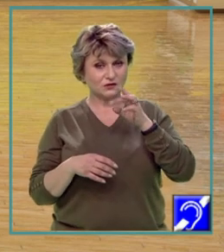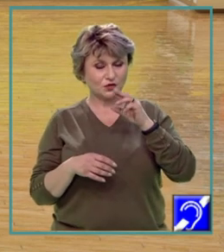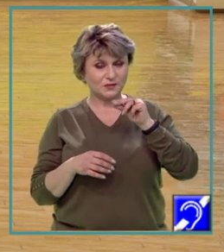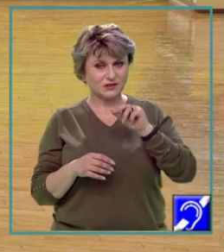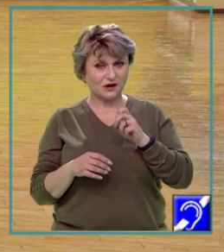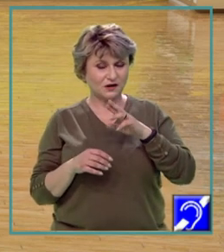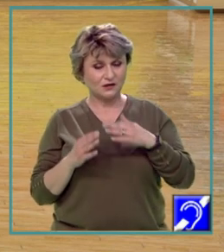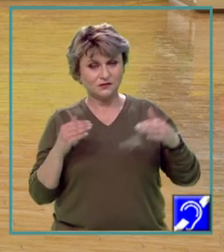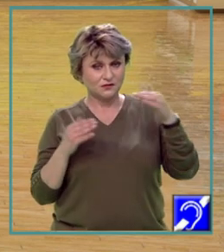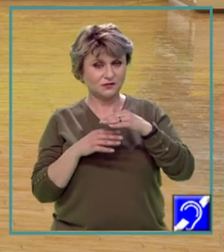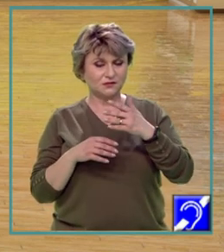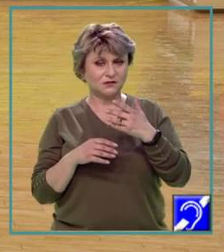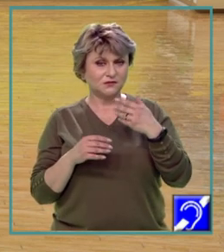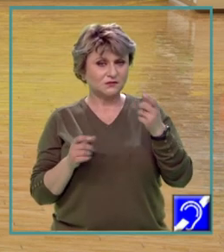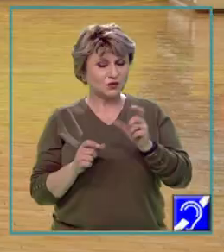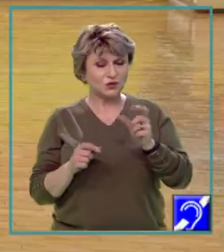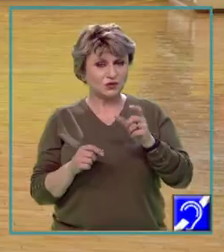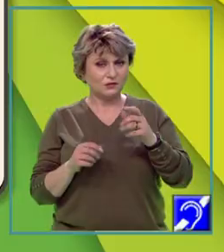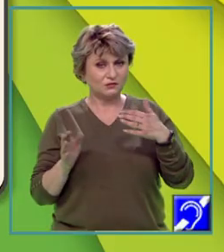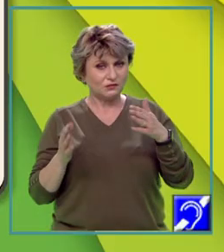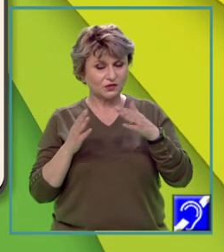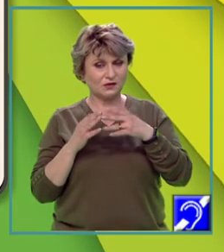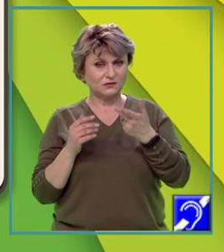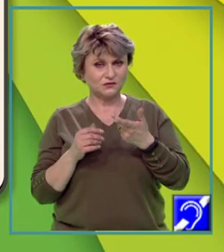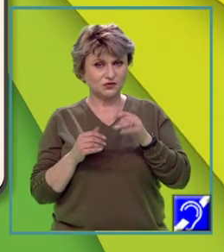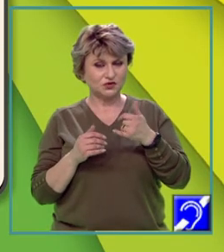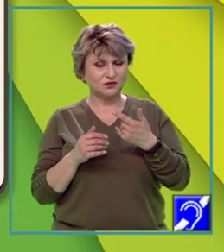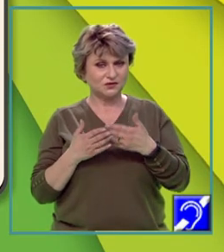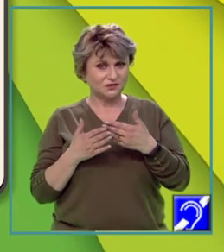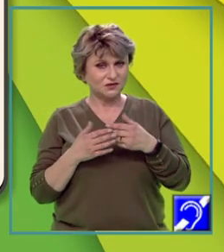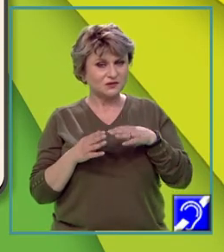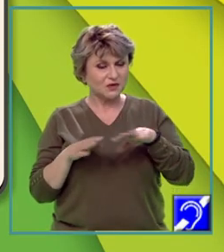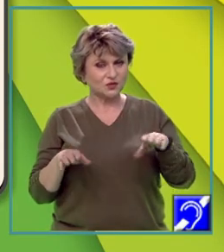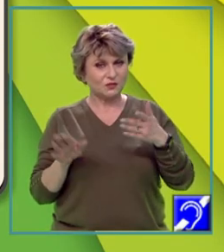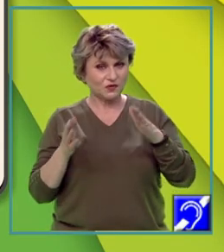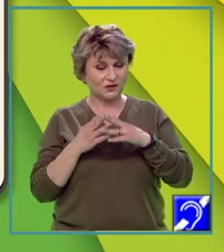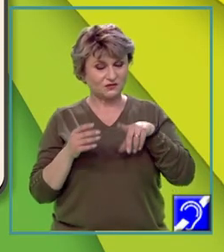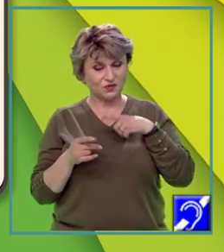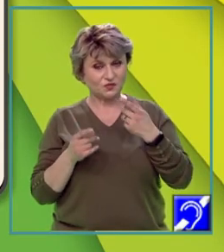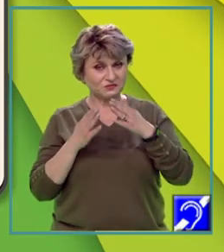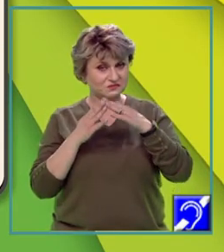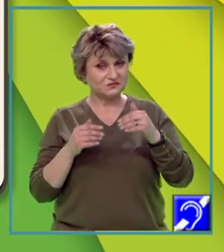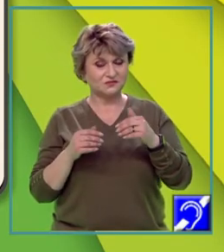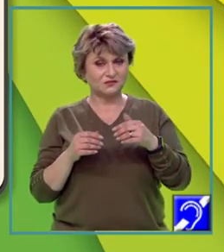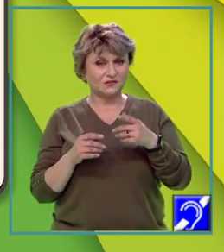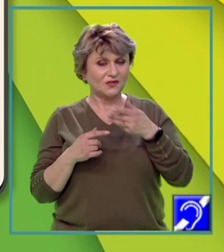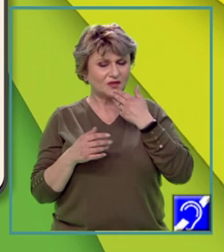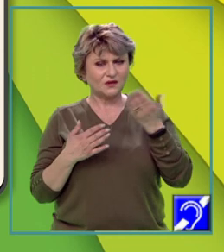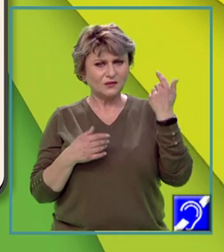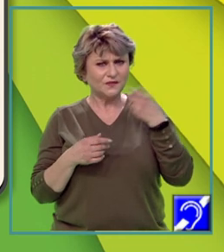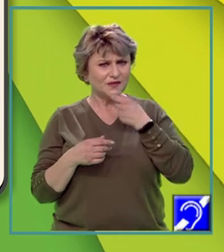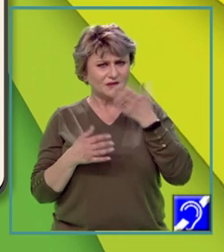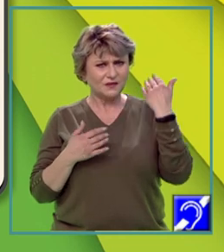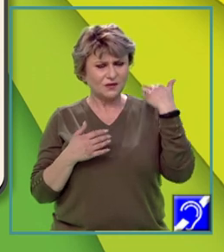superior spațiului montan european în însamblu. Spațiul montan este un spațiu locuit încă din antichitate, iar